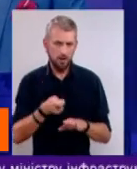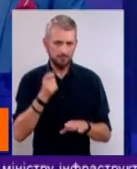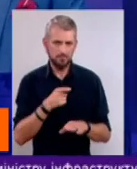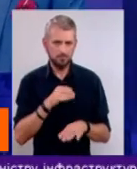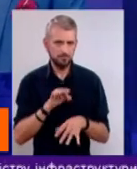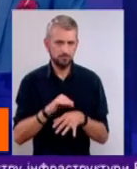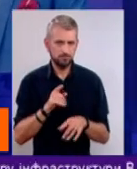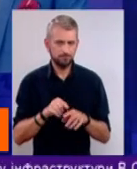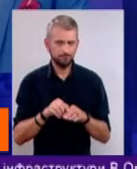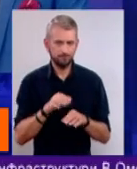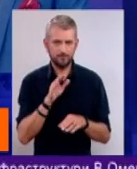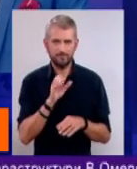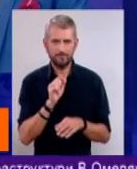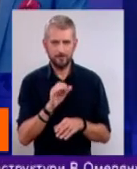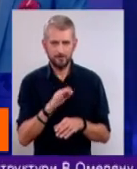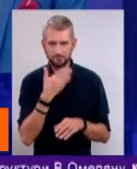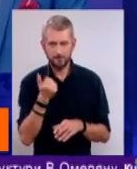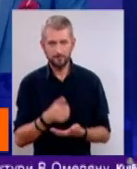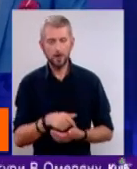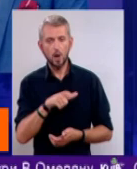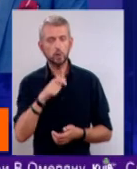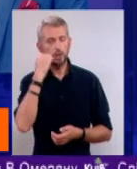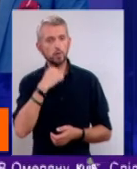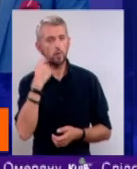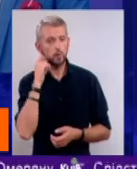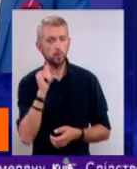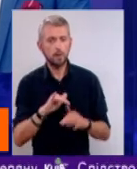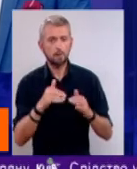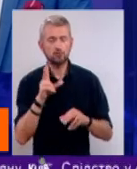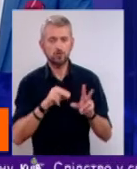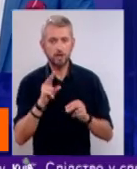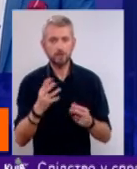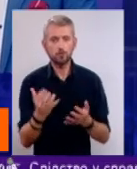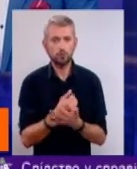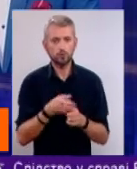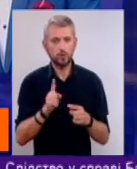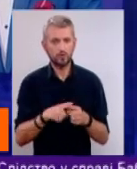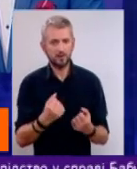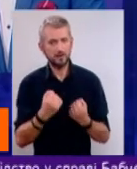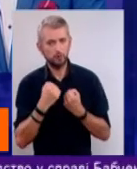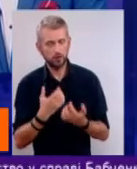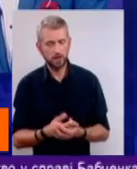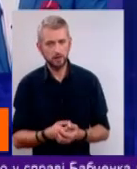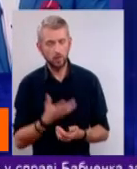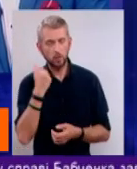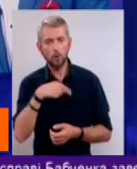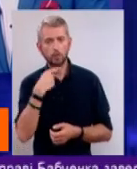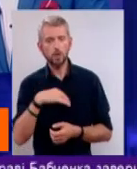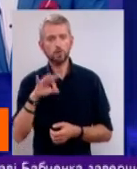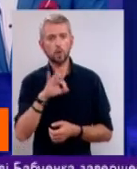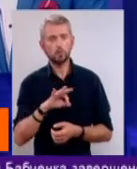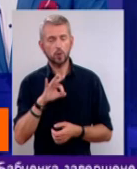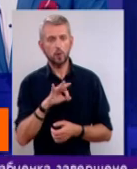люди літнього віку, в них менше шансів здобутися цей імунітет. І тому, коли ми говоримо про